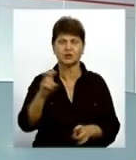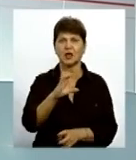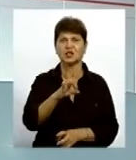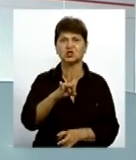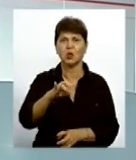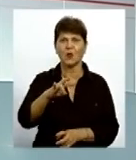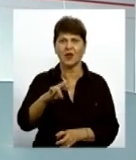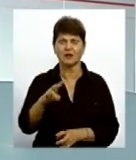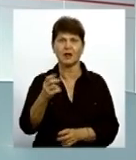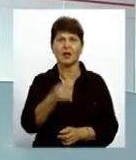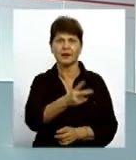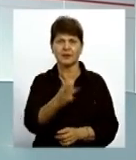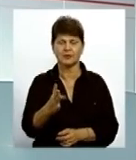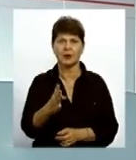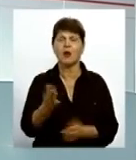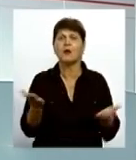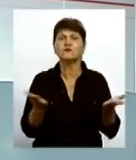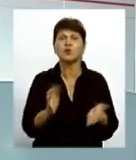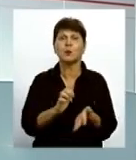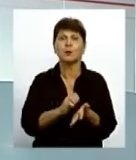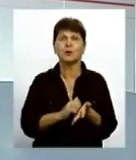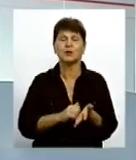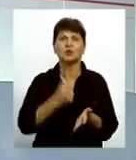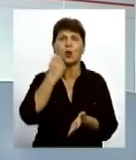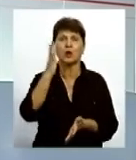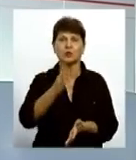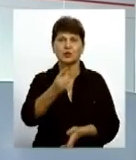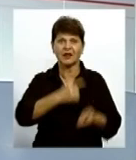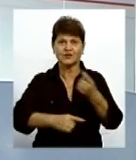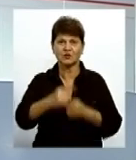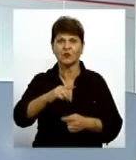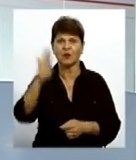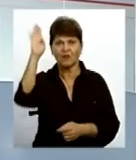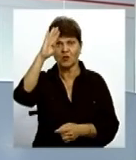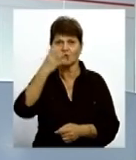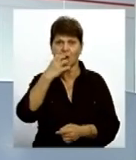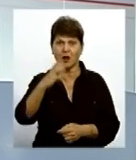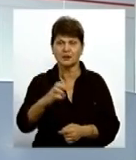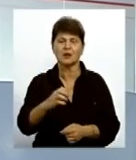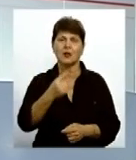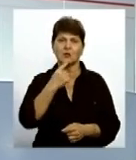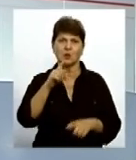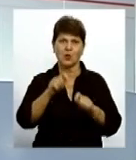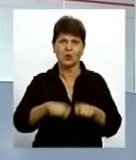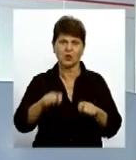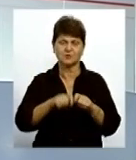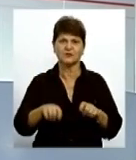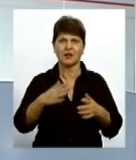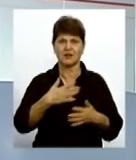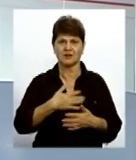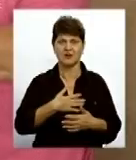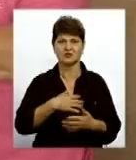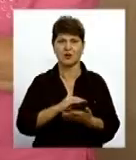'янка» та ще кілька У чому причина та коли буде відновлено гаряче водопостачання, спробувала розібратись Вікторія Гетьман